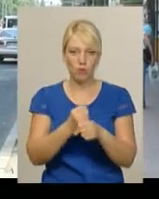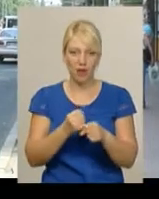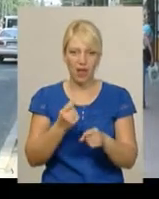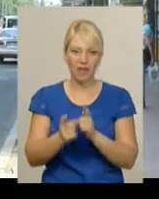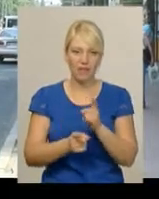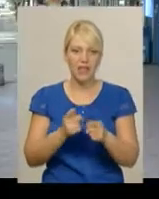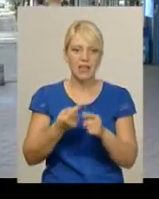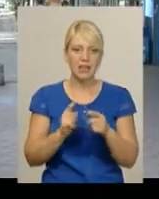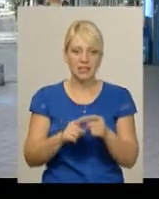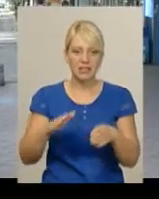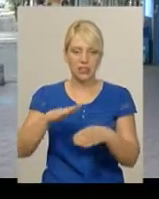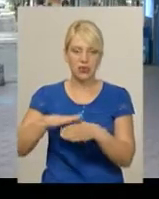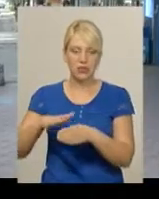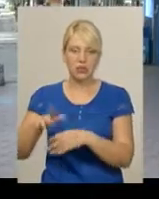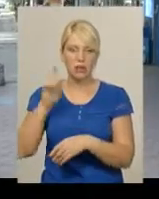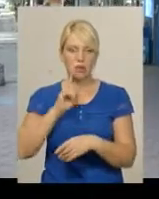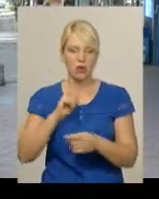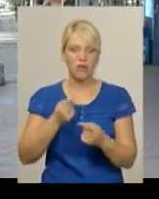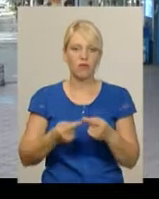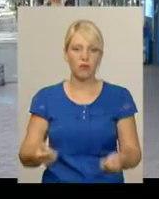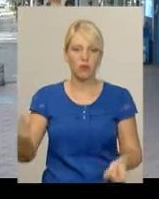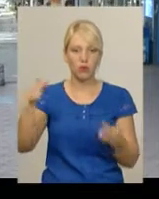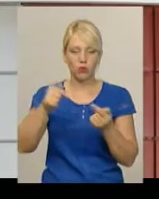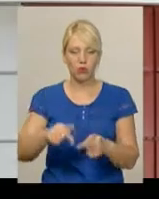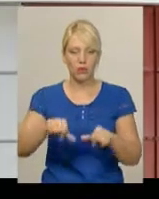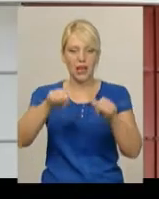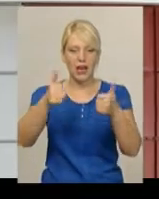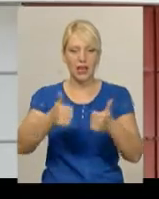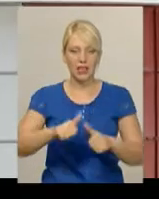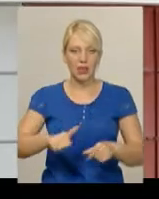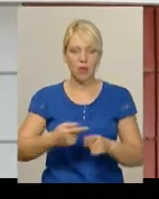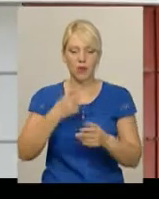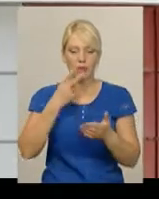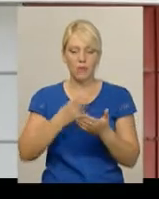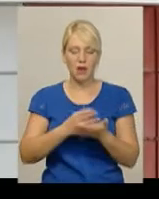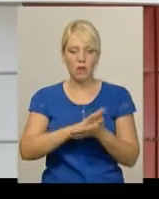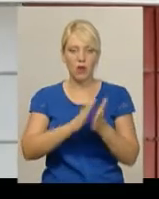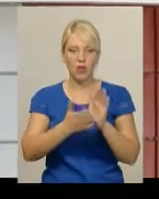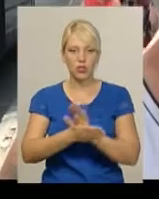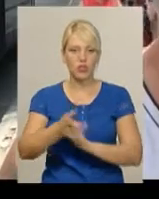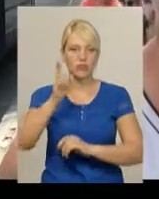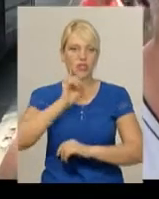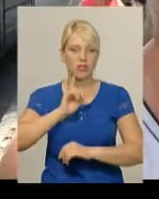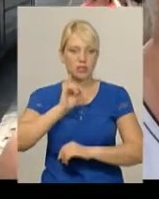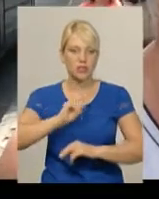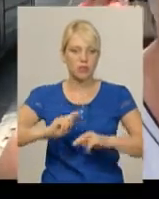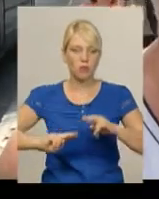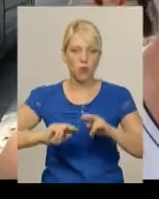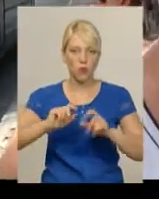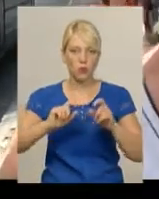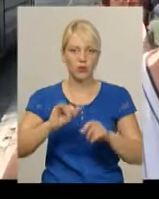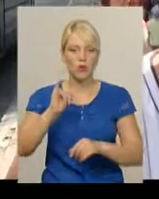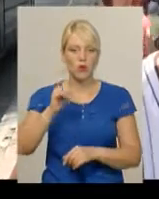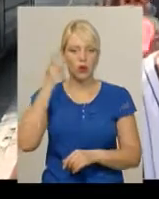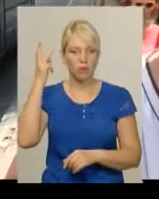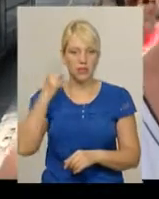двічі. Допоки він не став відповідати архетипу, передбаченому положенням про тимчасові споруди у Хмельницькому. У мене були сіни зроблені не